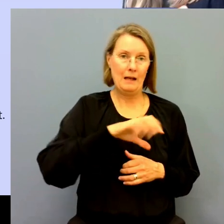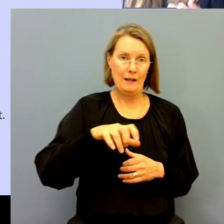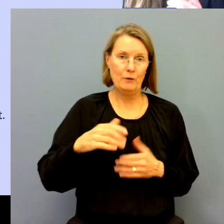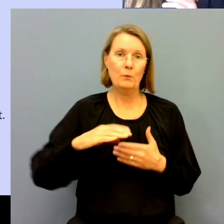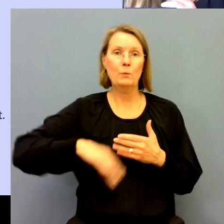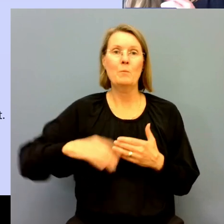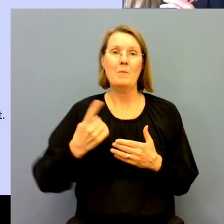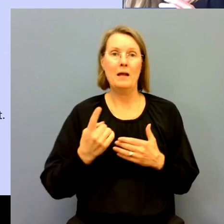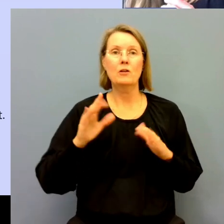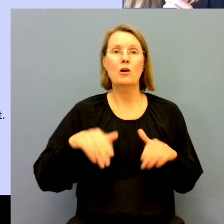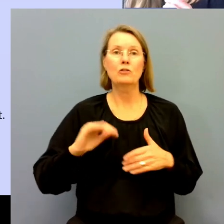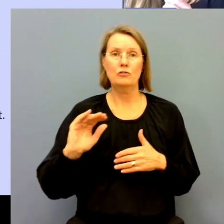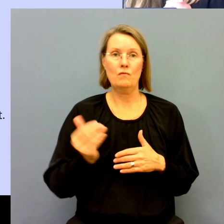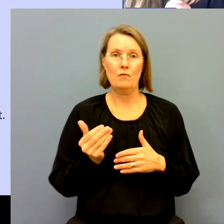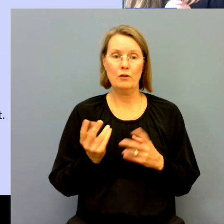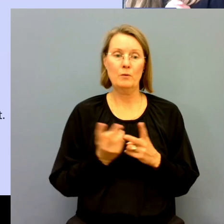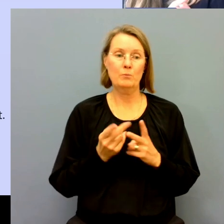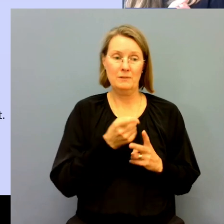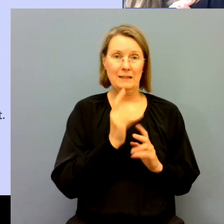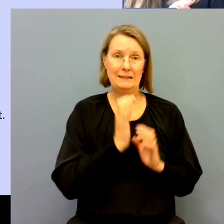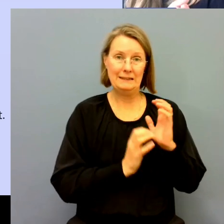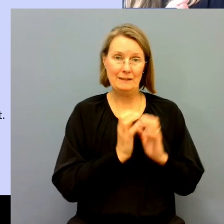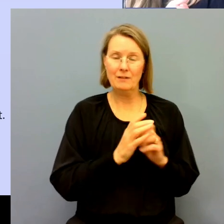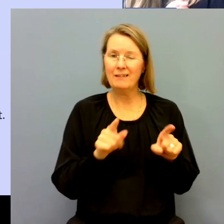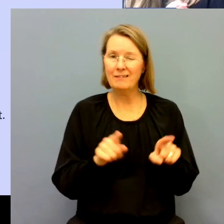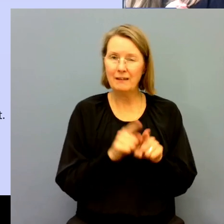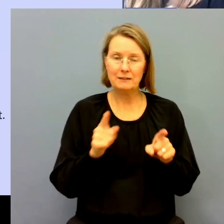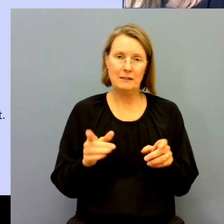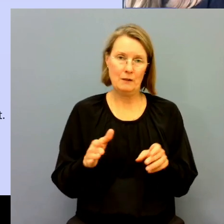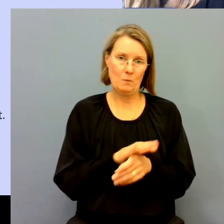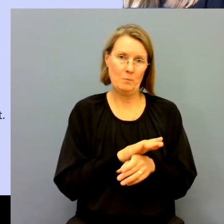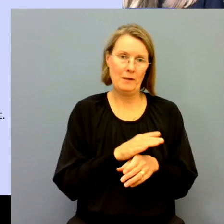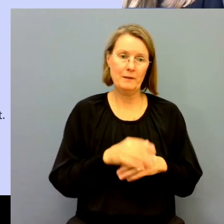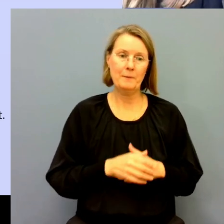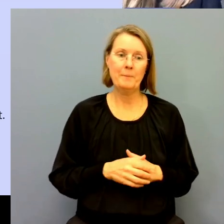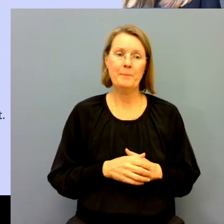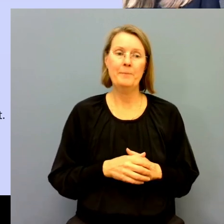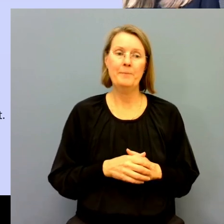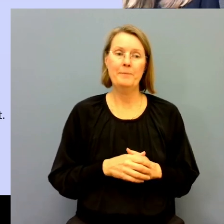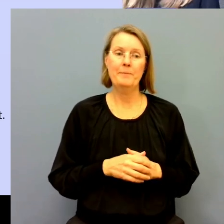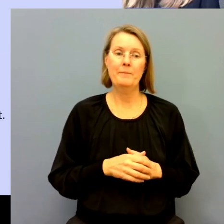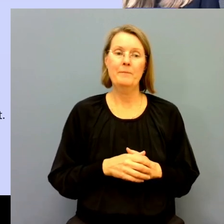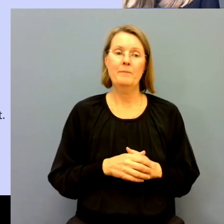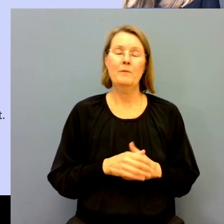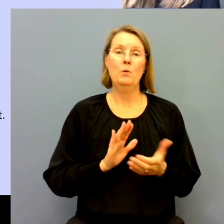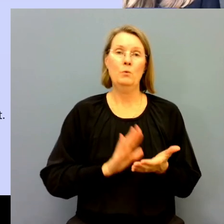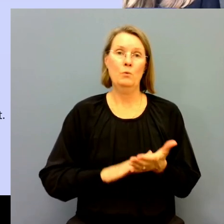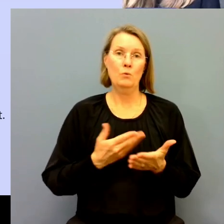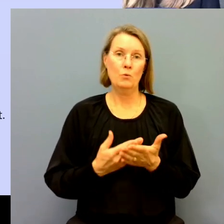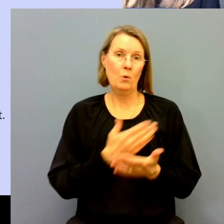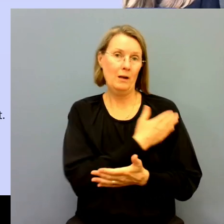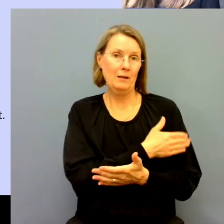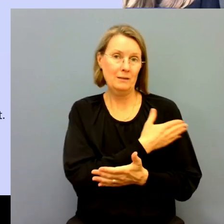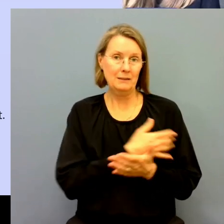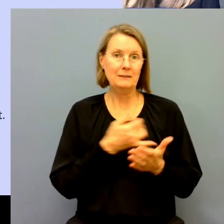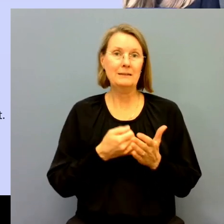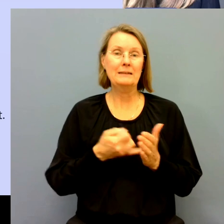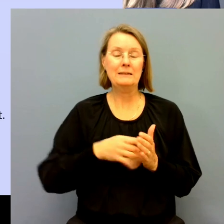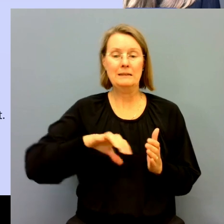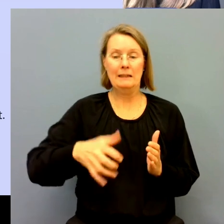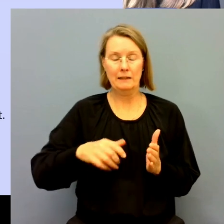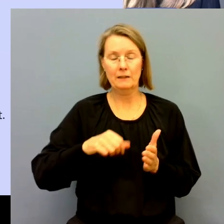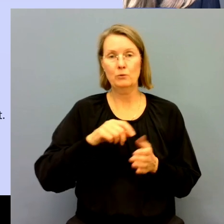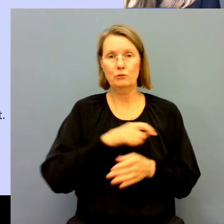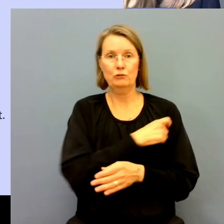regioner utom en har svarat. Så siffrorna är nästan helt fullständiga. Och tolktjänsten innebär ju att